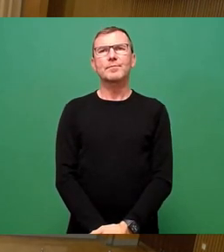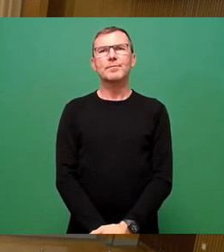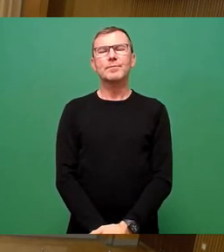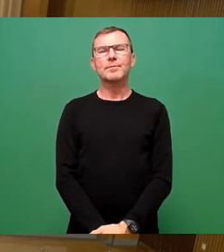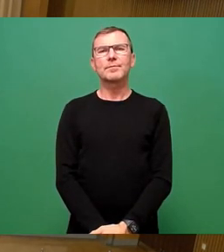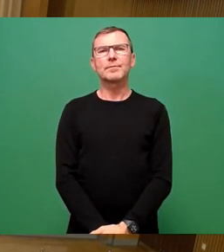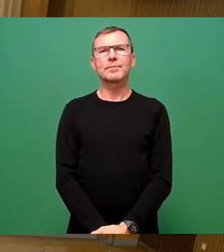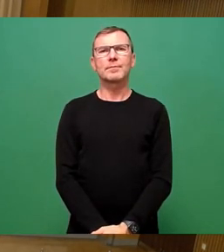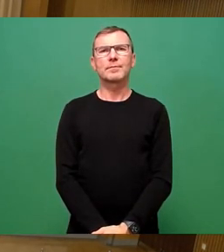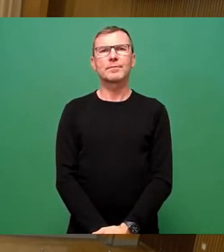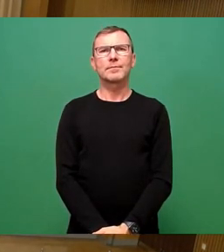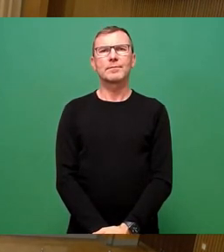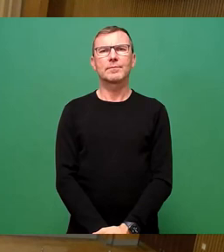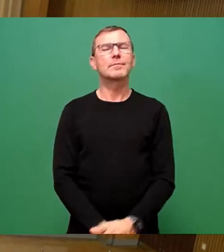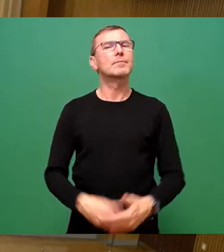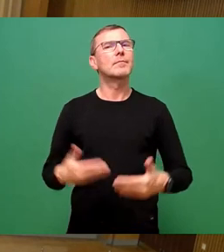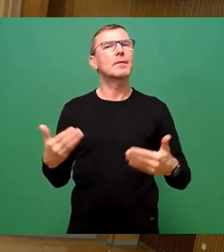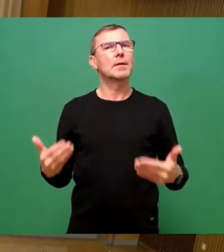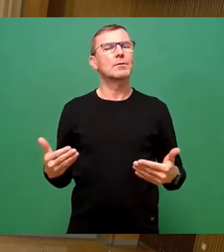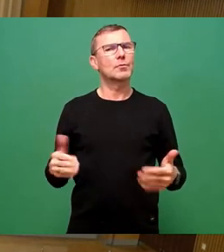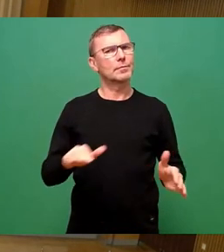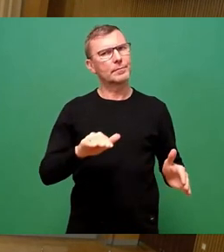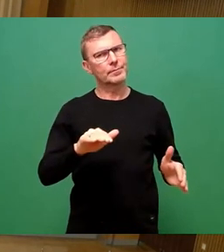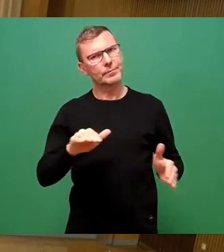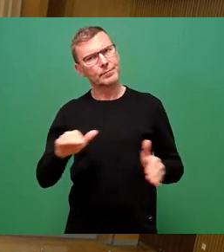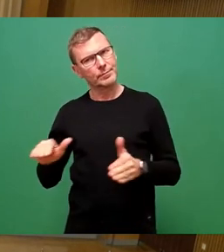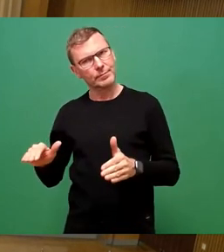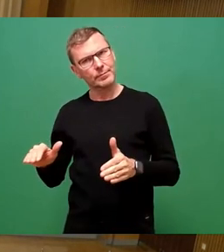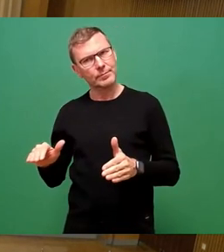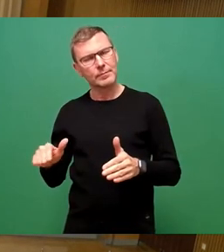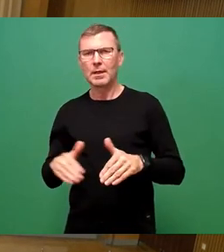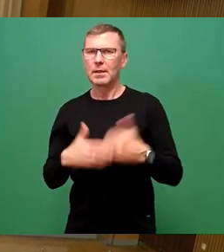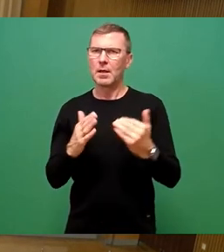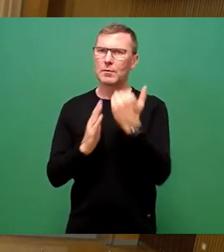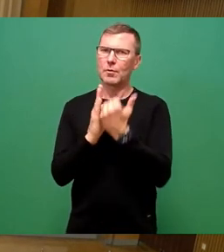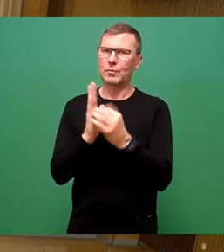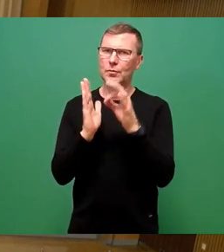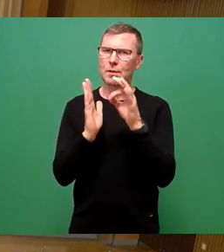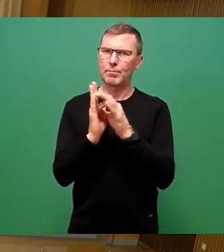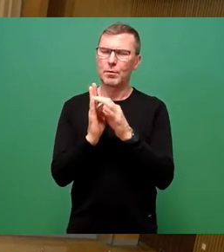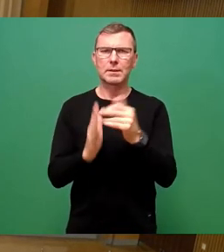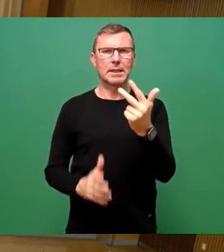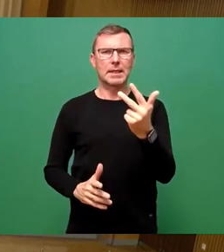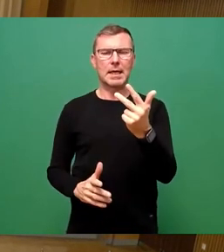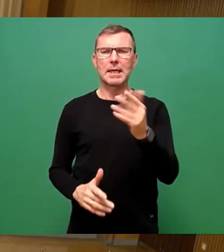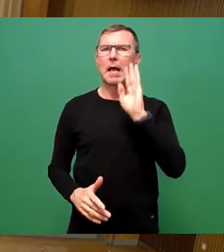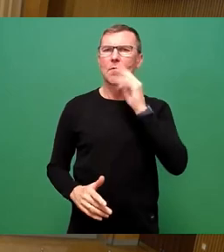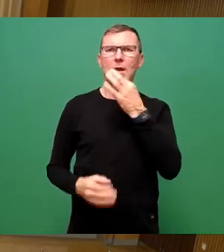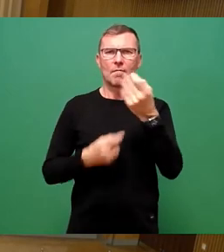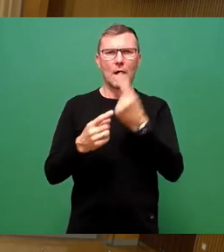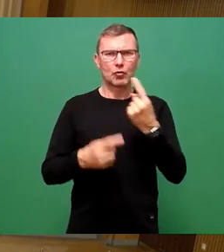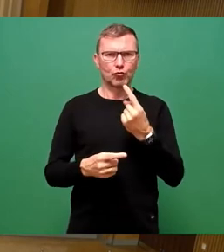So, damit wäre der Tagesordnungspunkt 3, Einwohnerfragestunde,